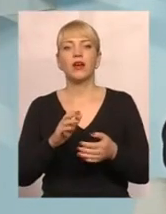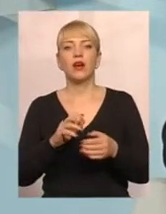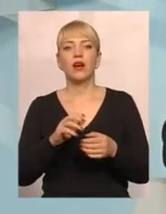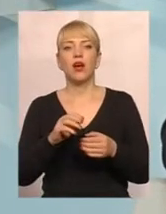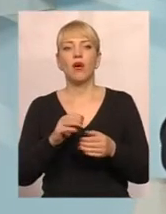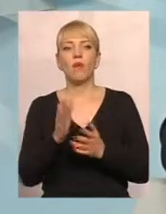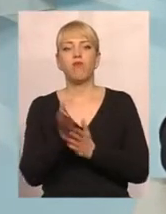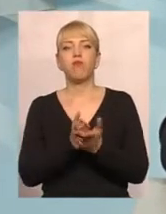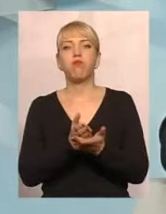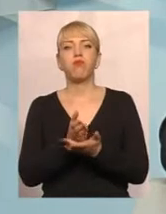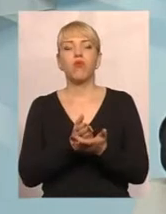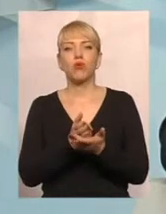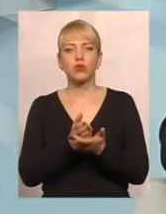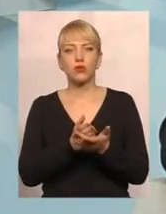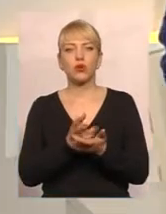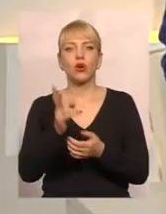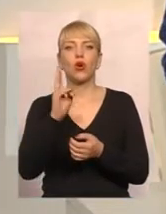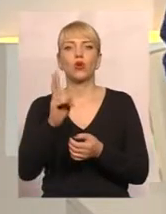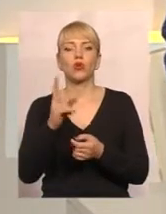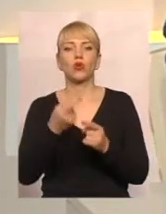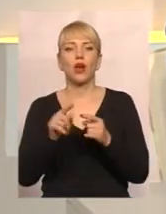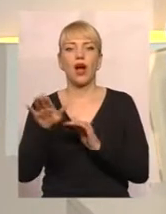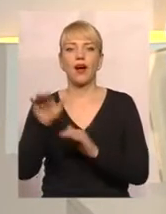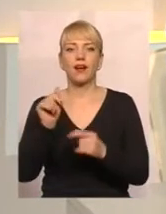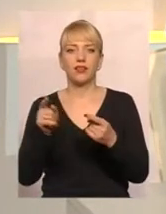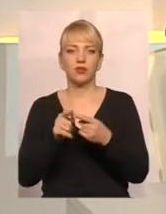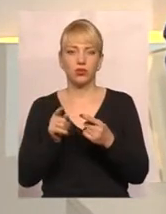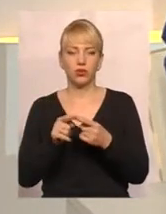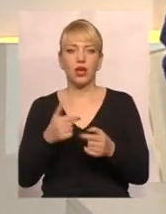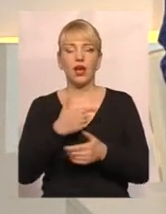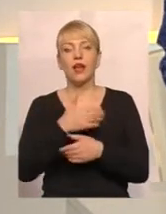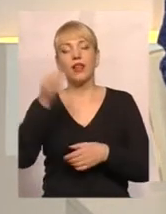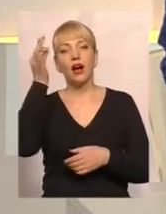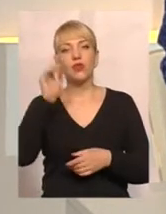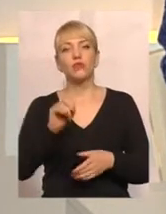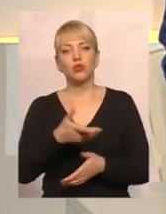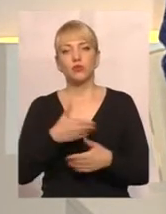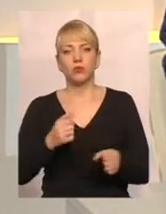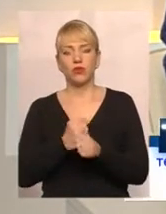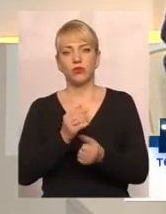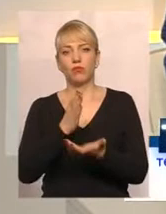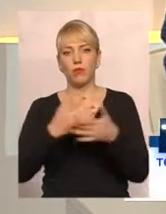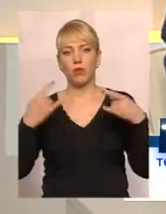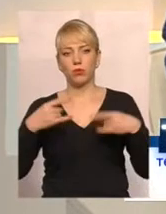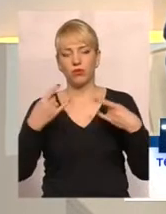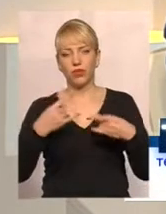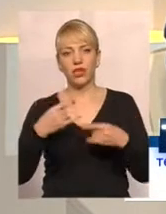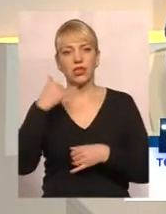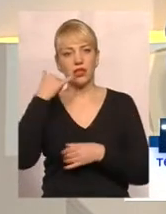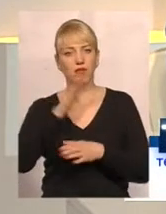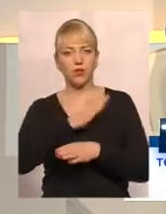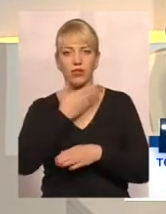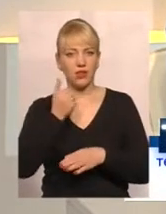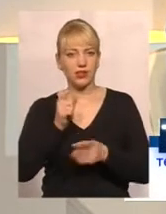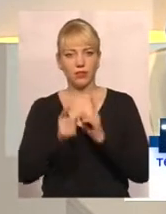орендують. Дякую вам за відповідь. Нагадую, що ми працюємо для вас у прямому ефірі. Телефон незмінний 61 90